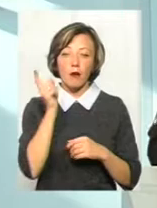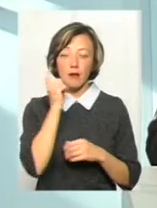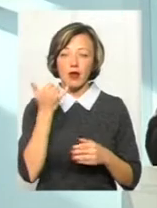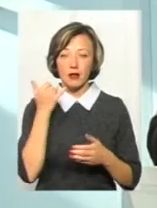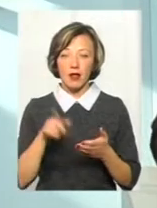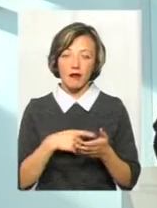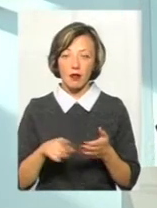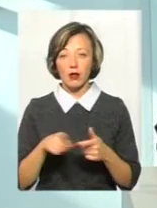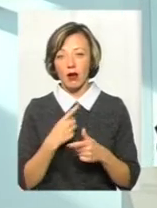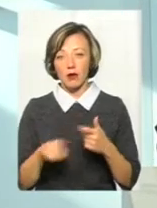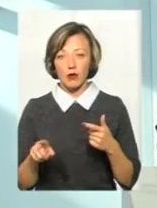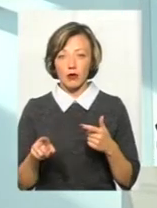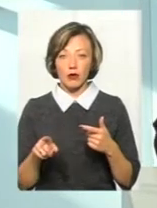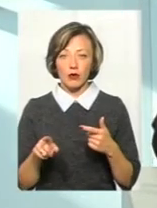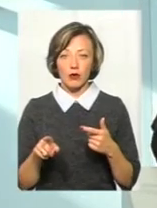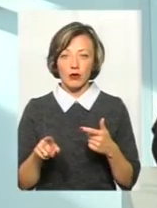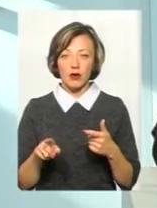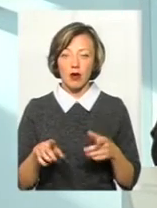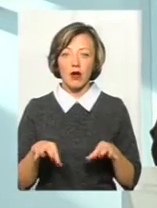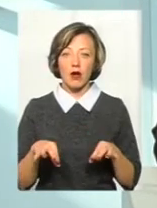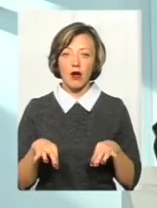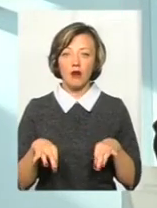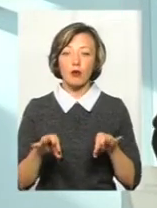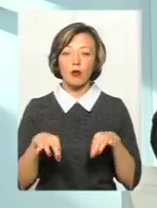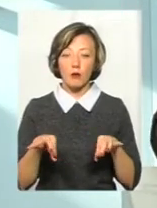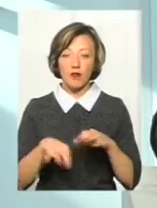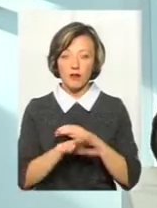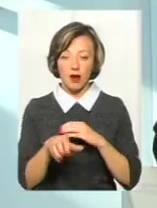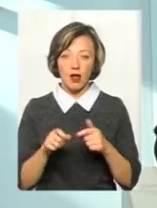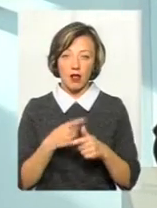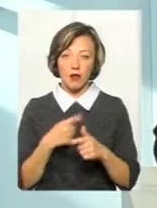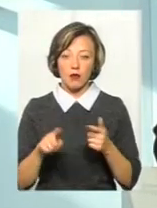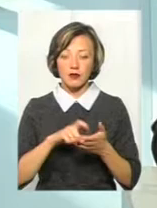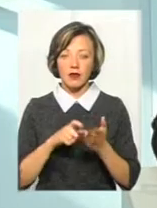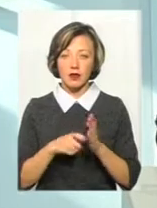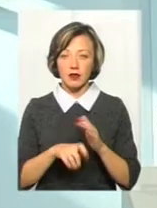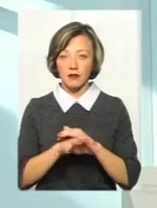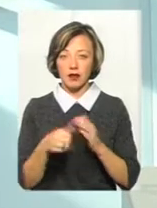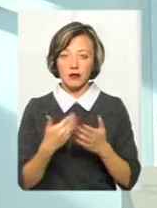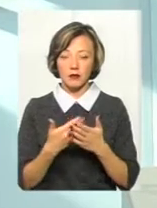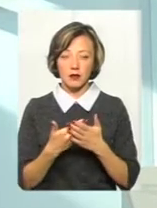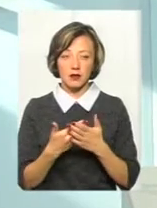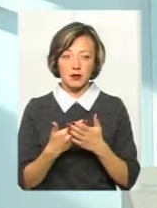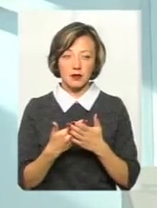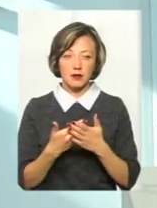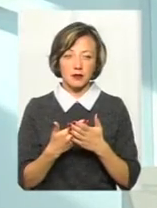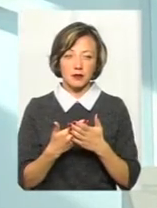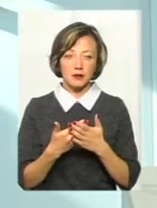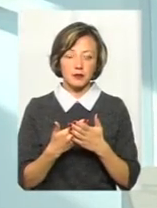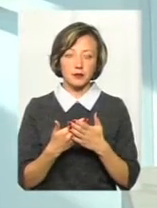телефон, чи навіть автомобіль вкрали, чи з помешкання проникли, вкрали